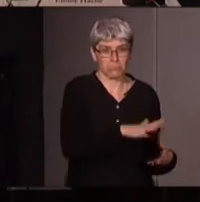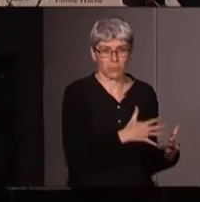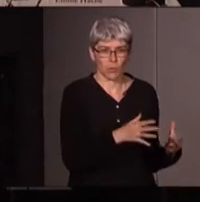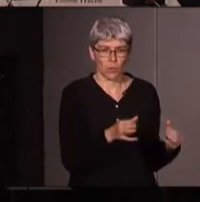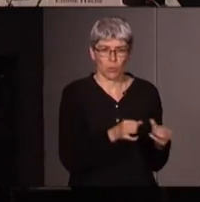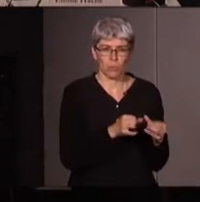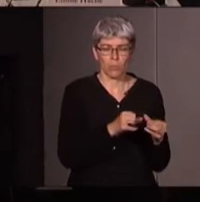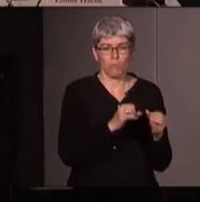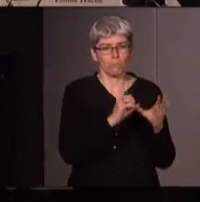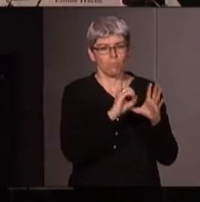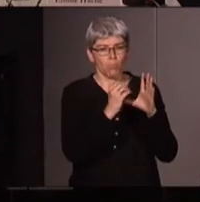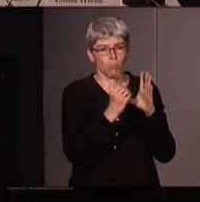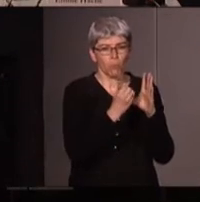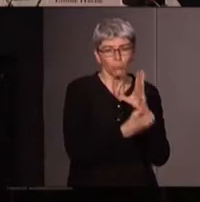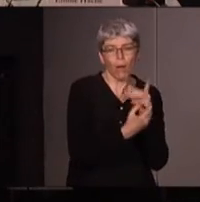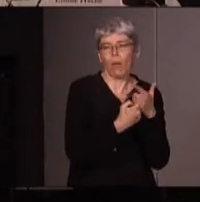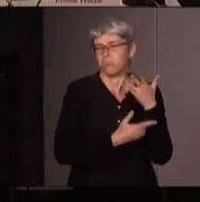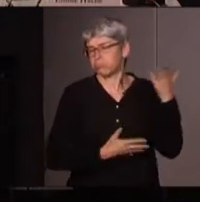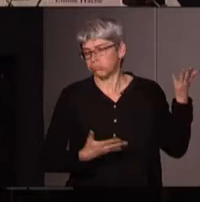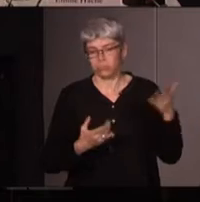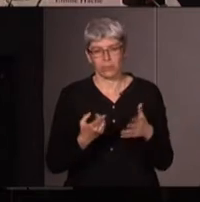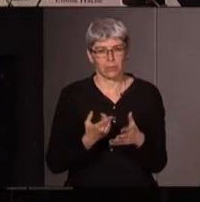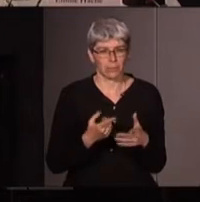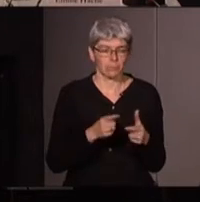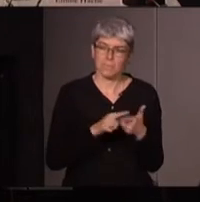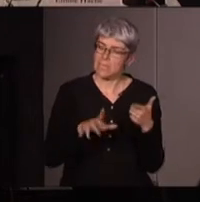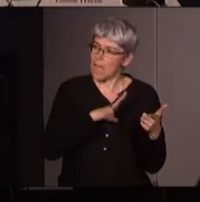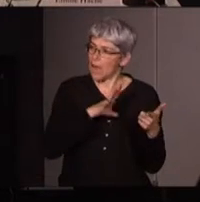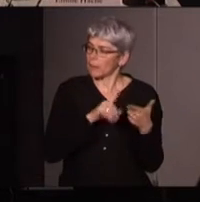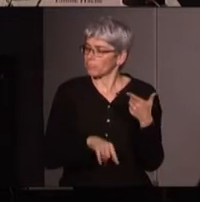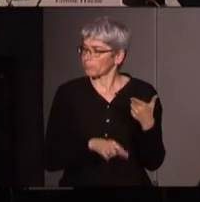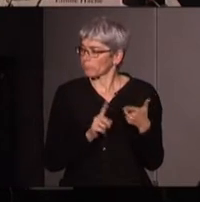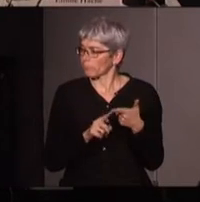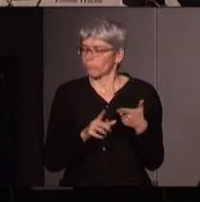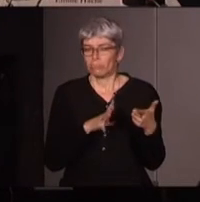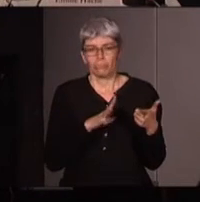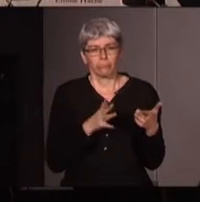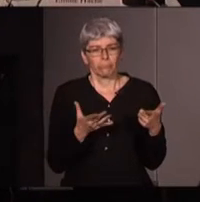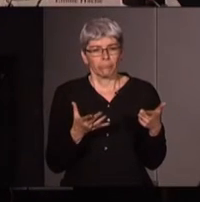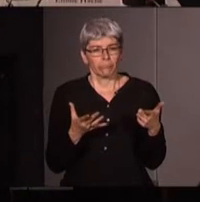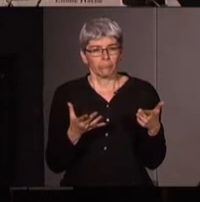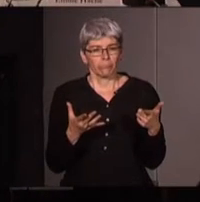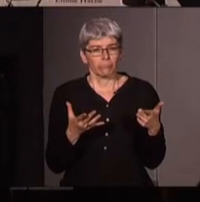entre Montreuil enfin un peu partout voilà il y a il y a des